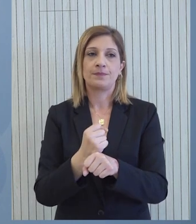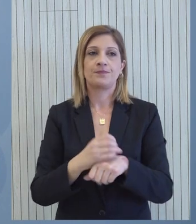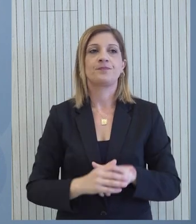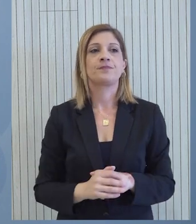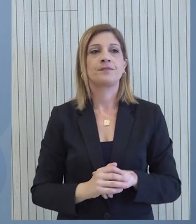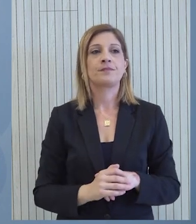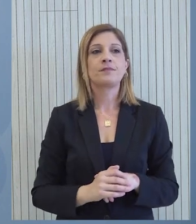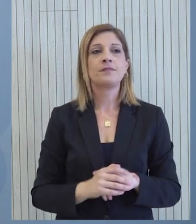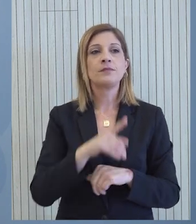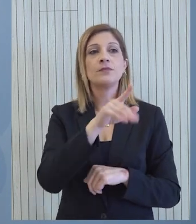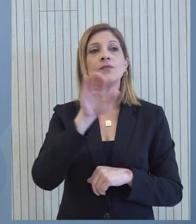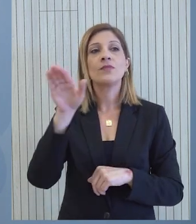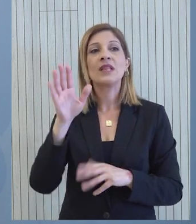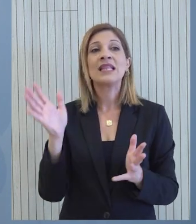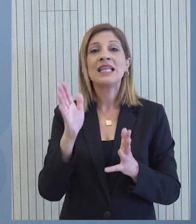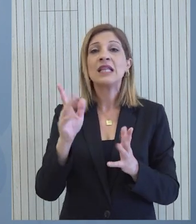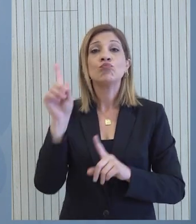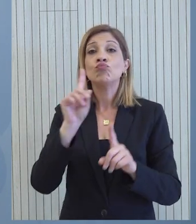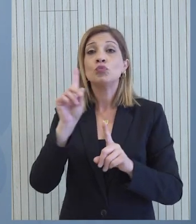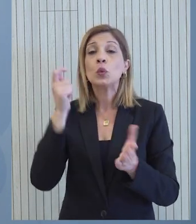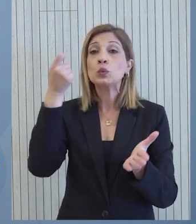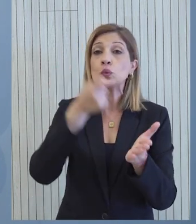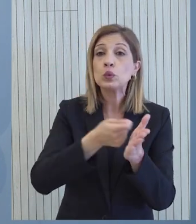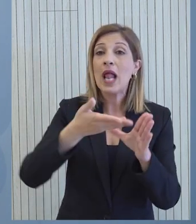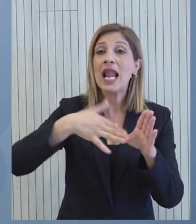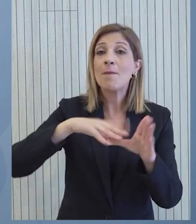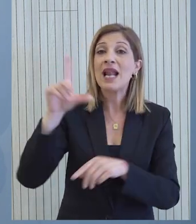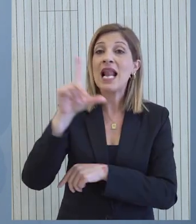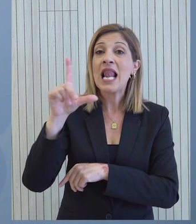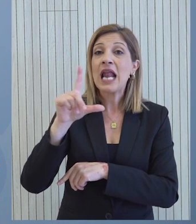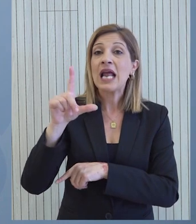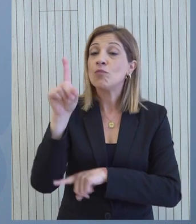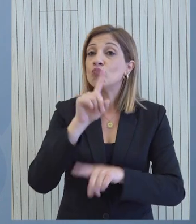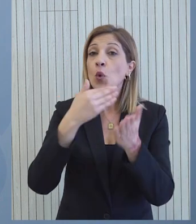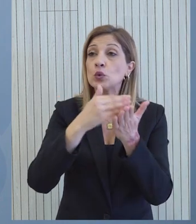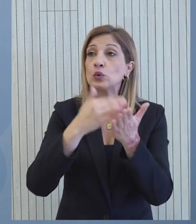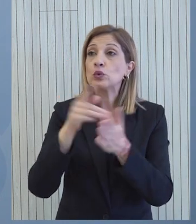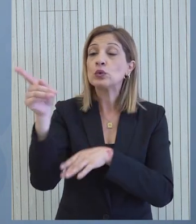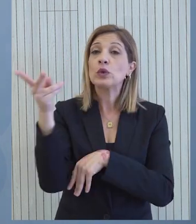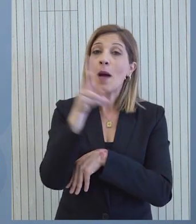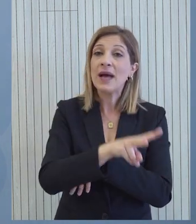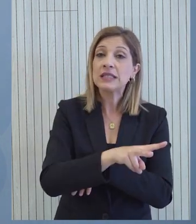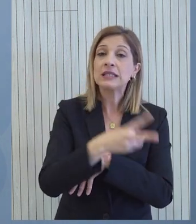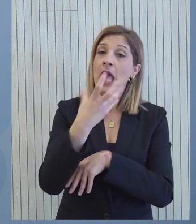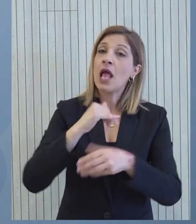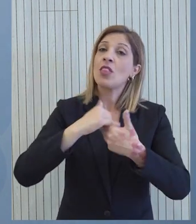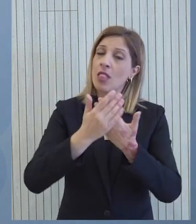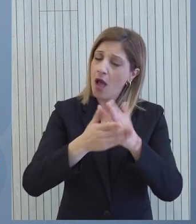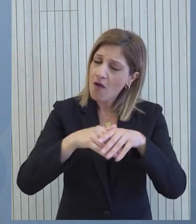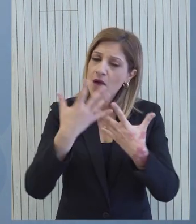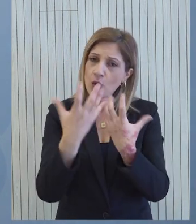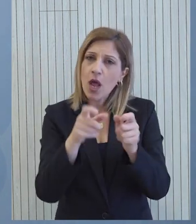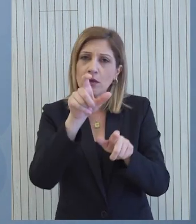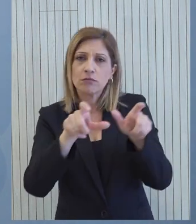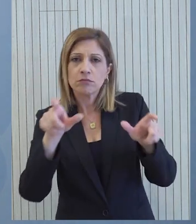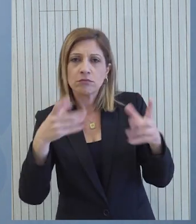Για κάτι θελούρες έχουν μεταρρυθεί. Ενδιαφέρον, είναι γνωστό ότι υπάρχει γενικότερα